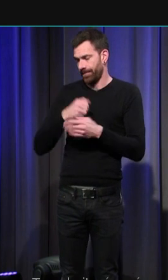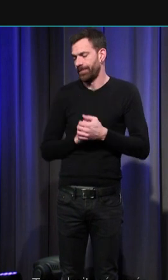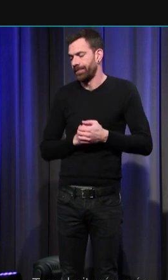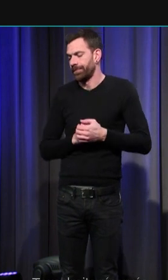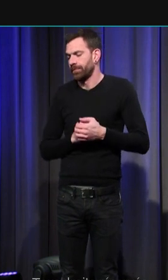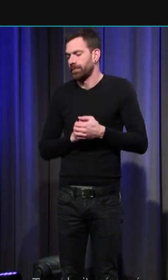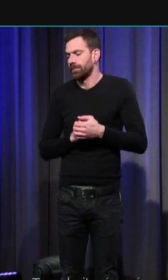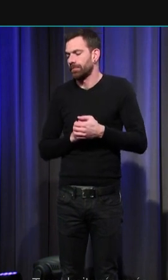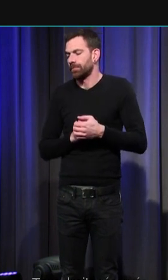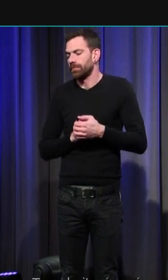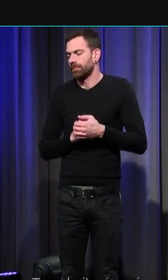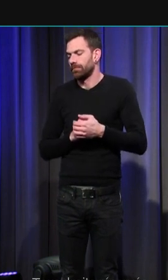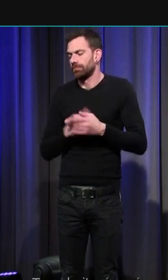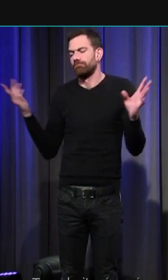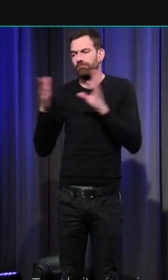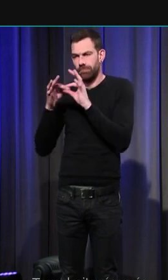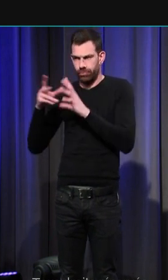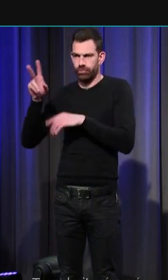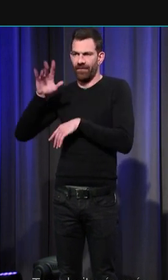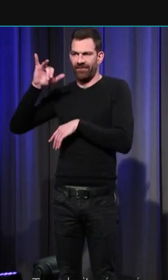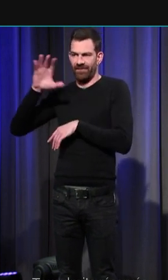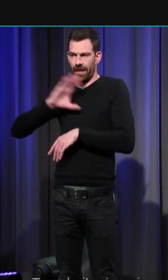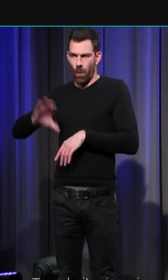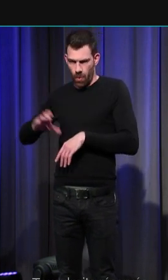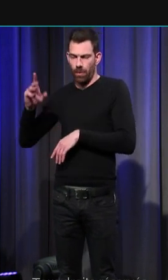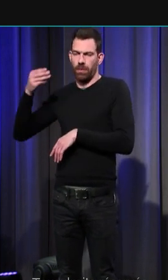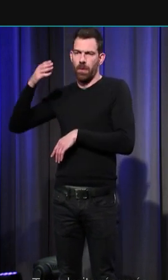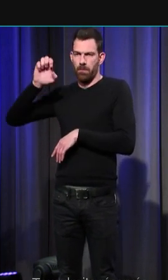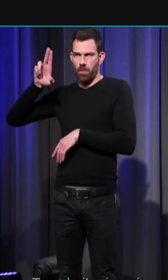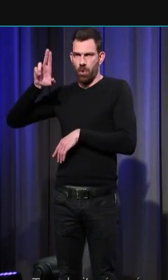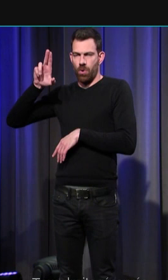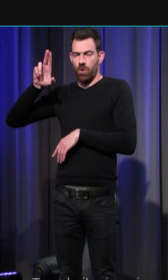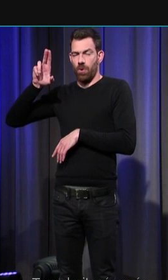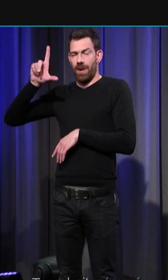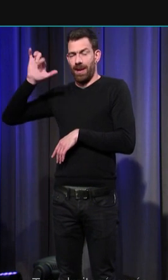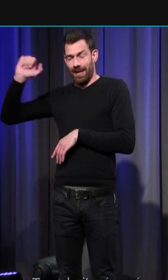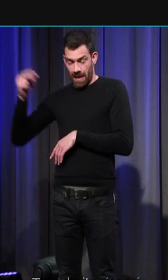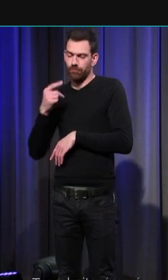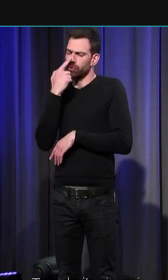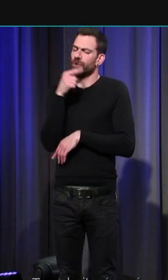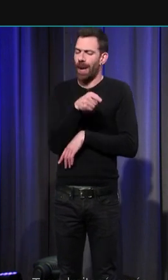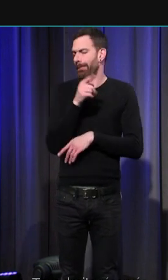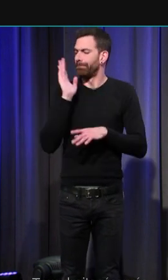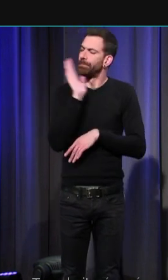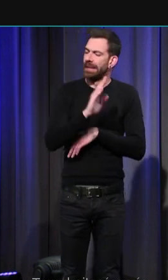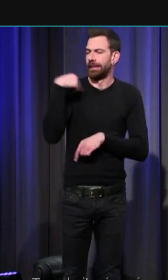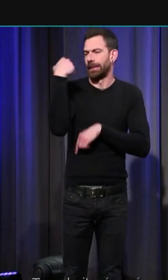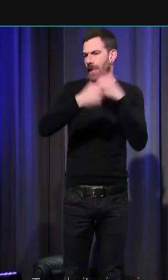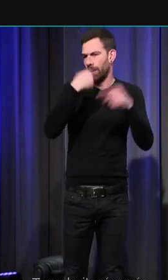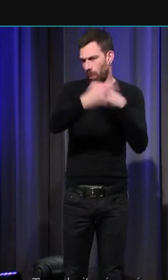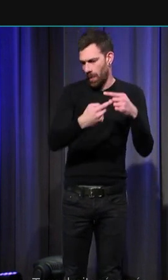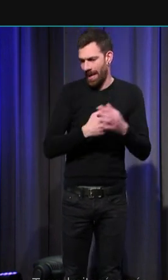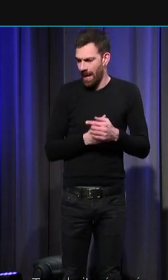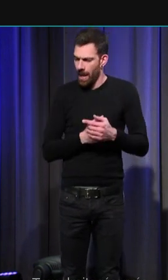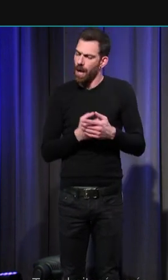il a parti en vicomte de Melun et il est vraisemblable qu'on a un rituel de répit ancré dans le temps de